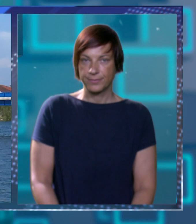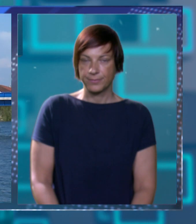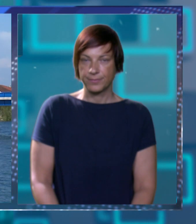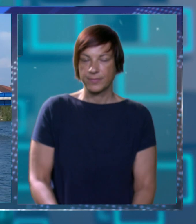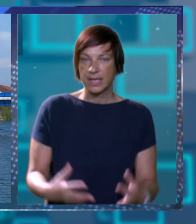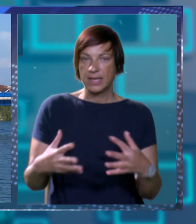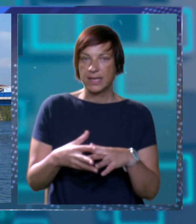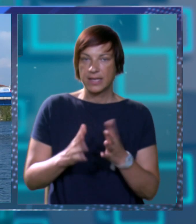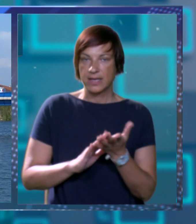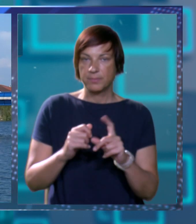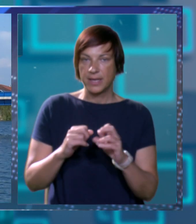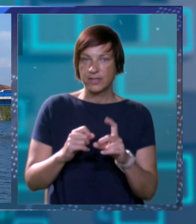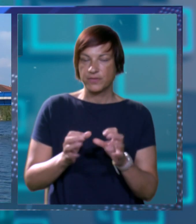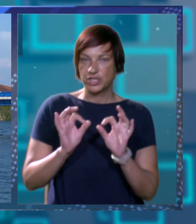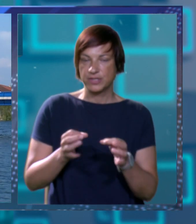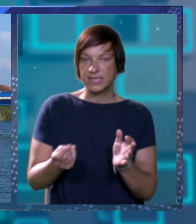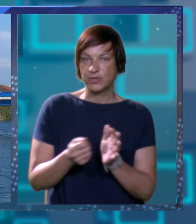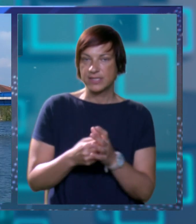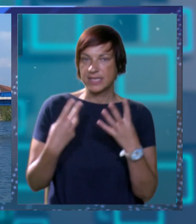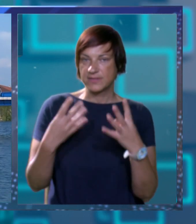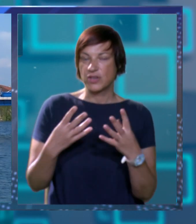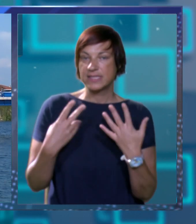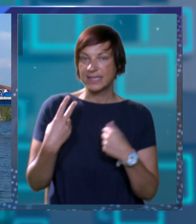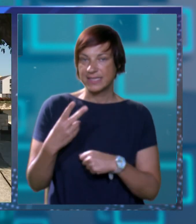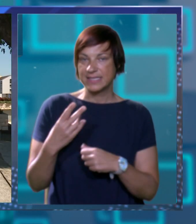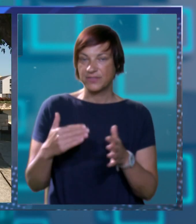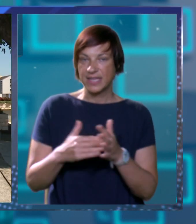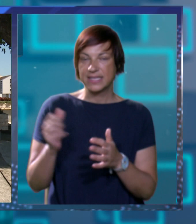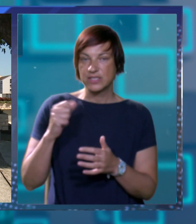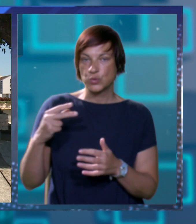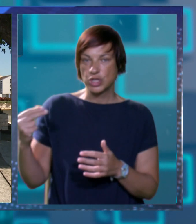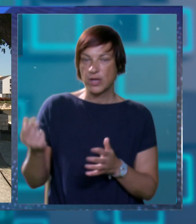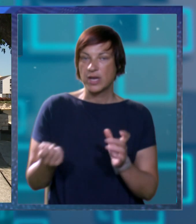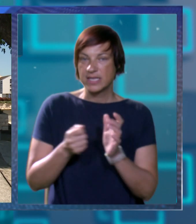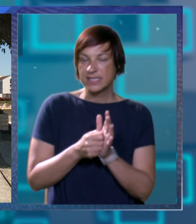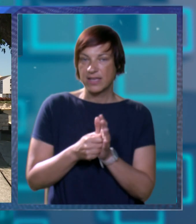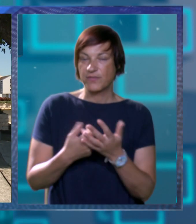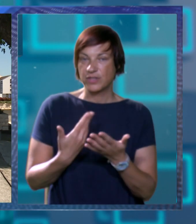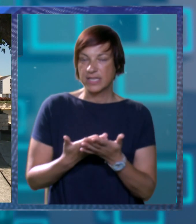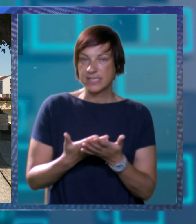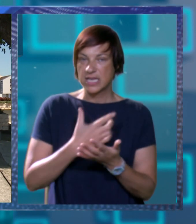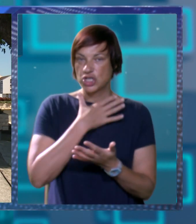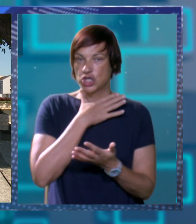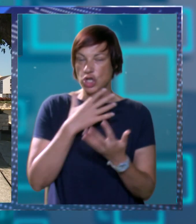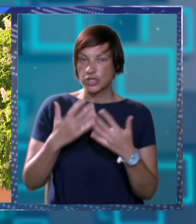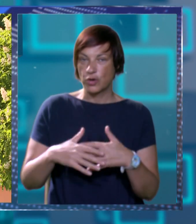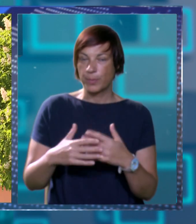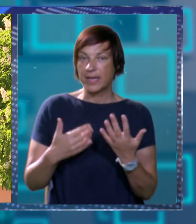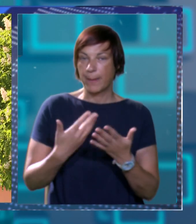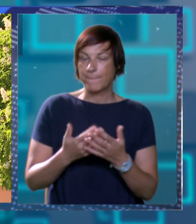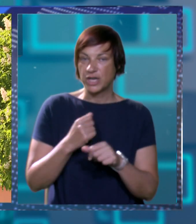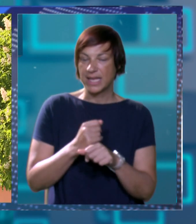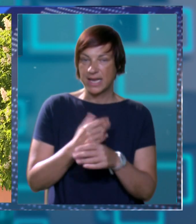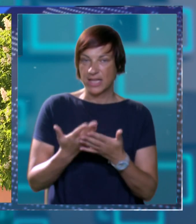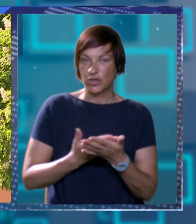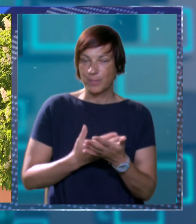Grad Metković je osigurao sredstva od 82.000 eura za sufinansiranje nabavke školskog pribora opreme